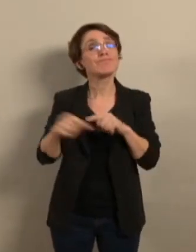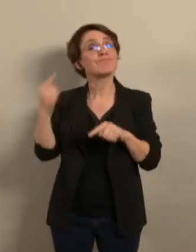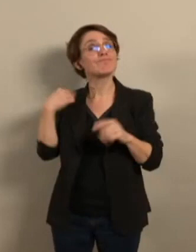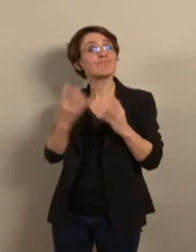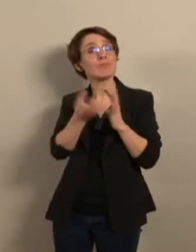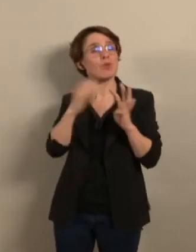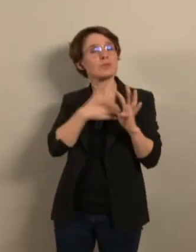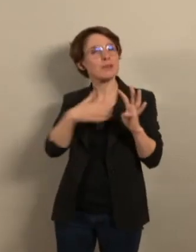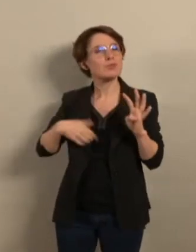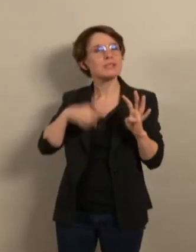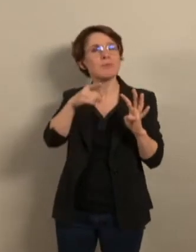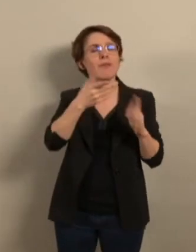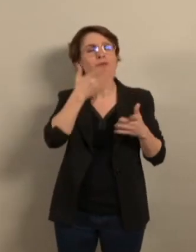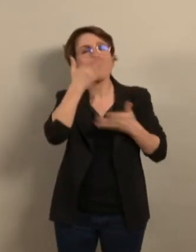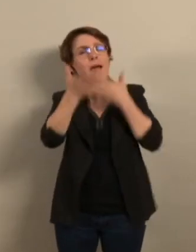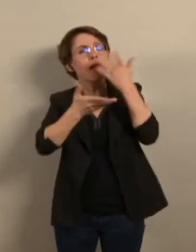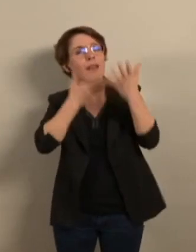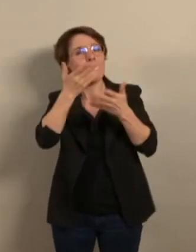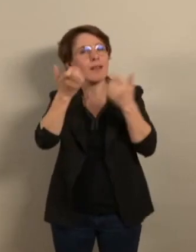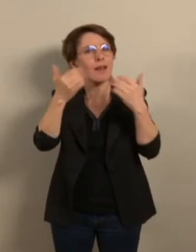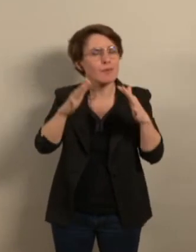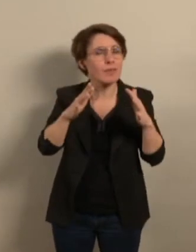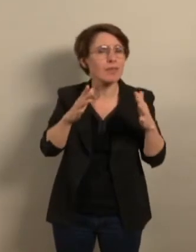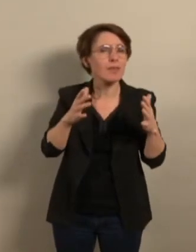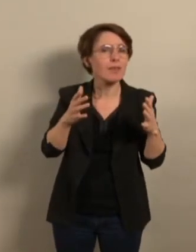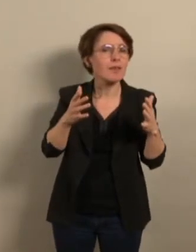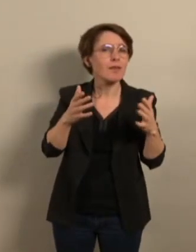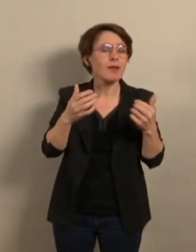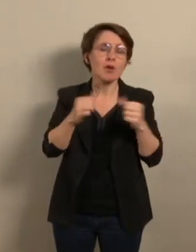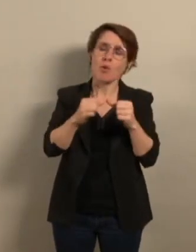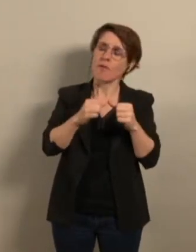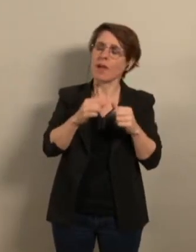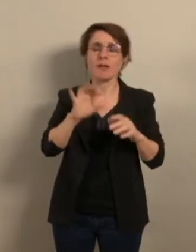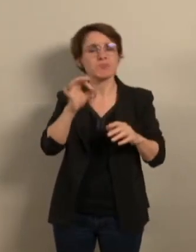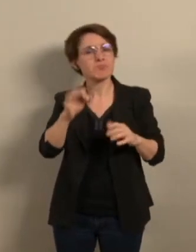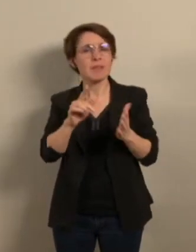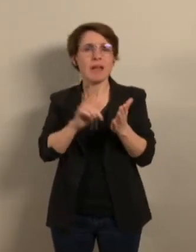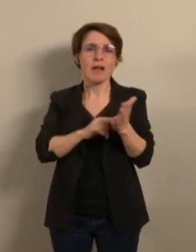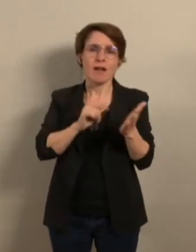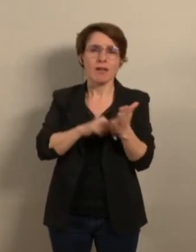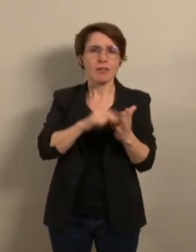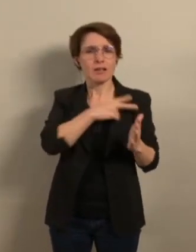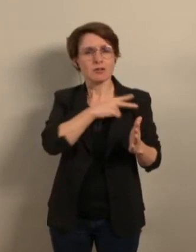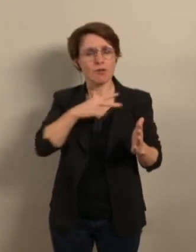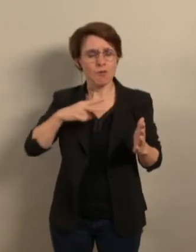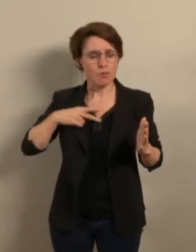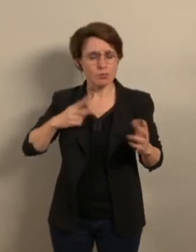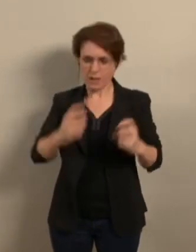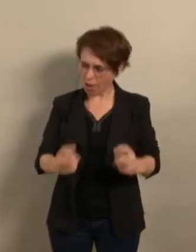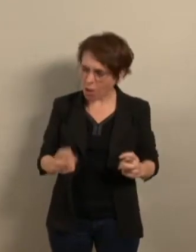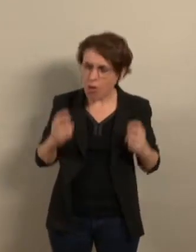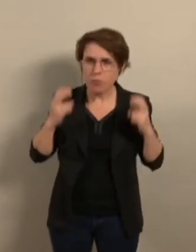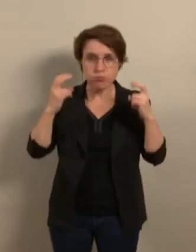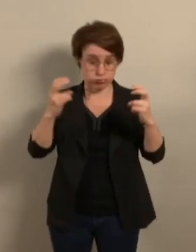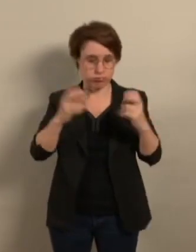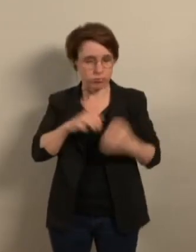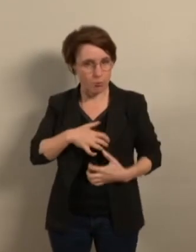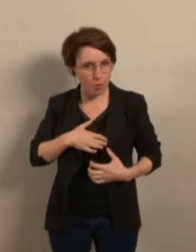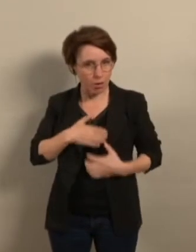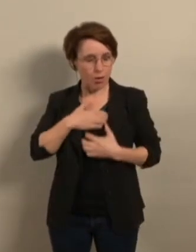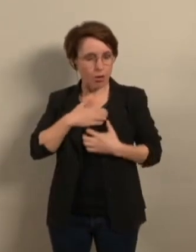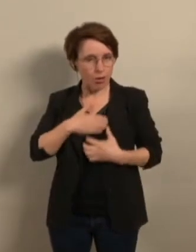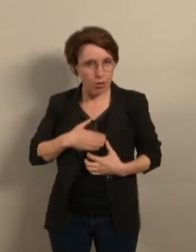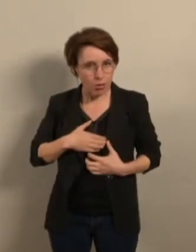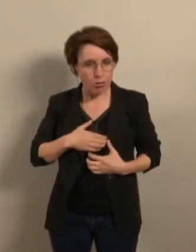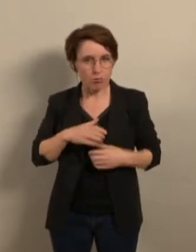vous justifiez entre autres l'augmentation indécente de la taxe foncière. Je vous ai fait remarquer que la gratuité